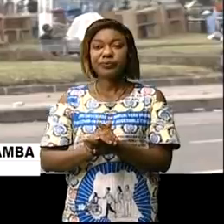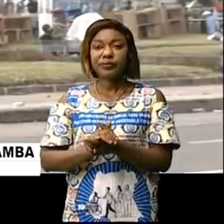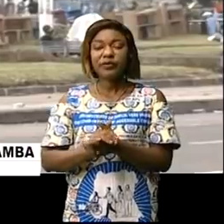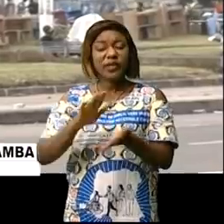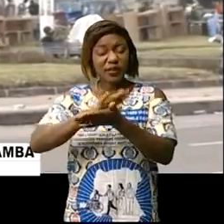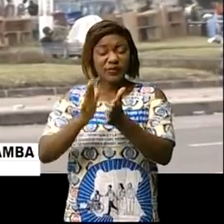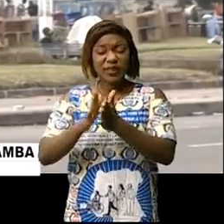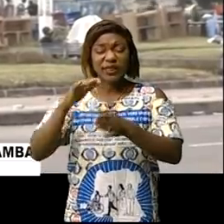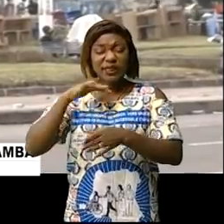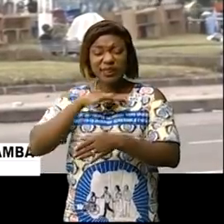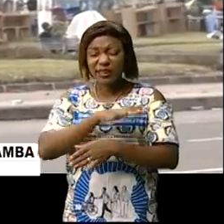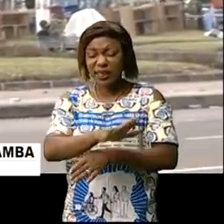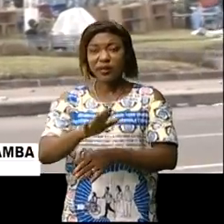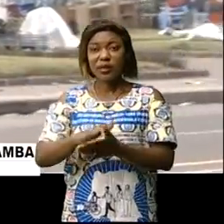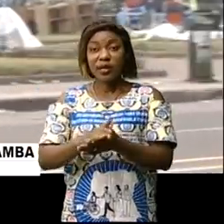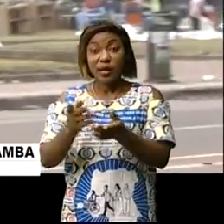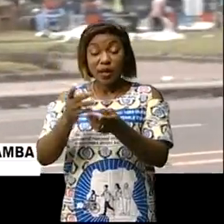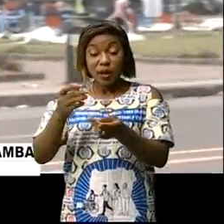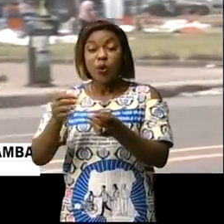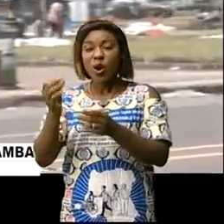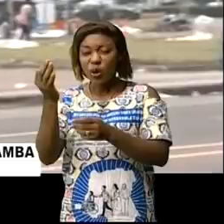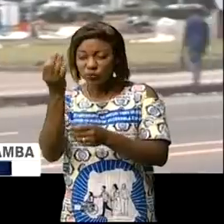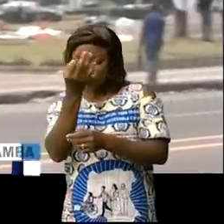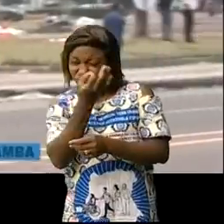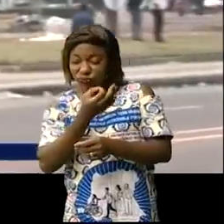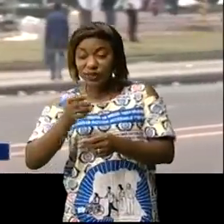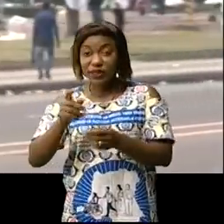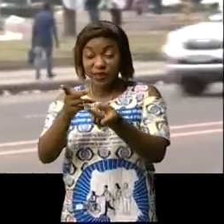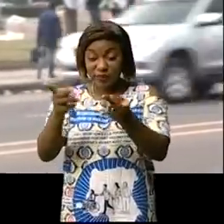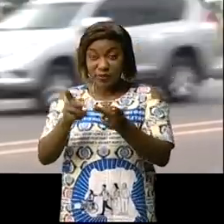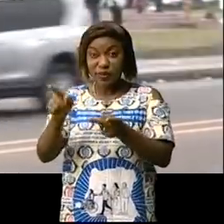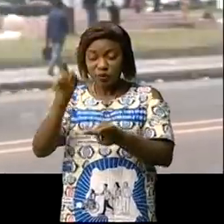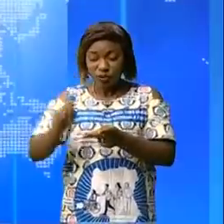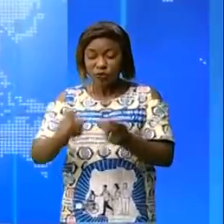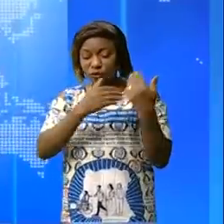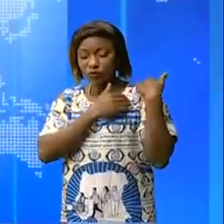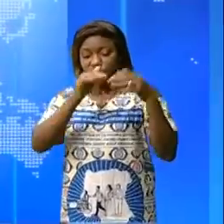pour redorer l'image de ce site il est temps que l'autorité urbaine s'y implique